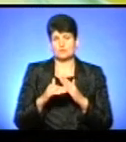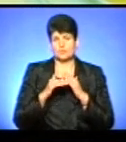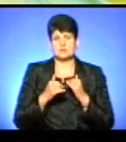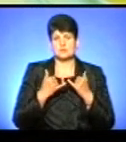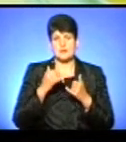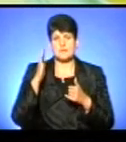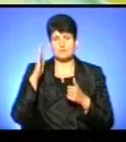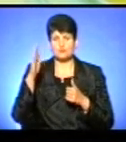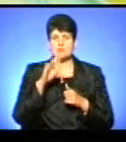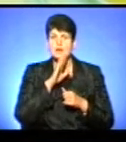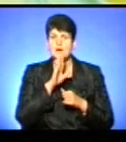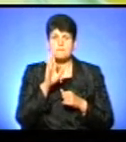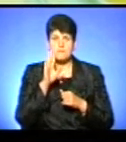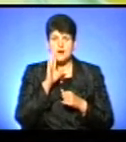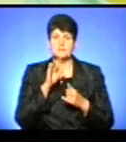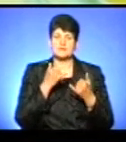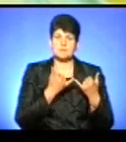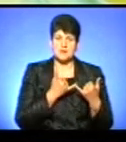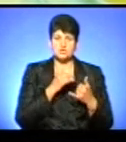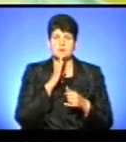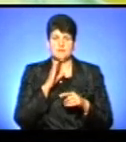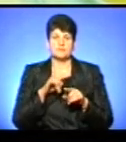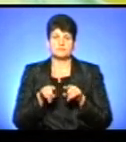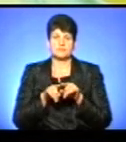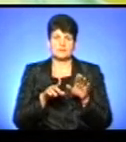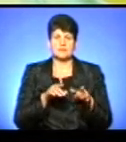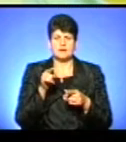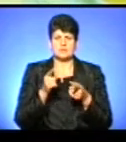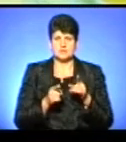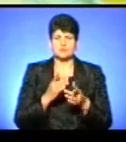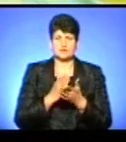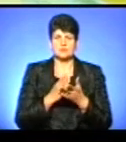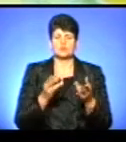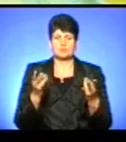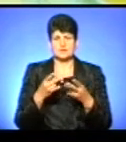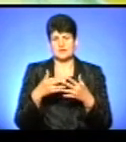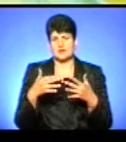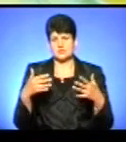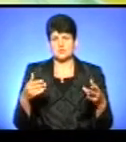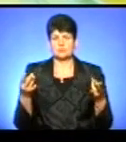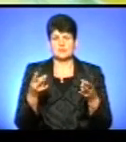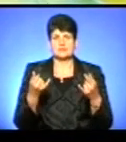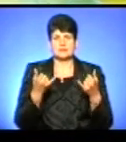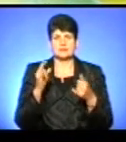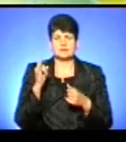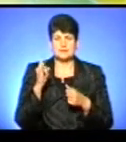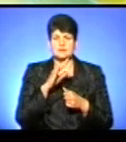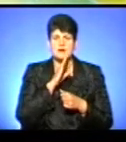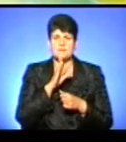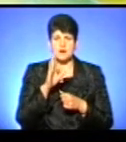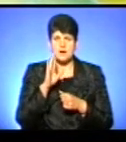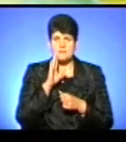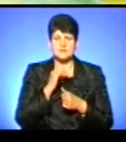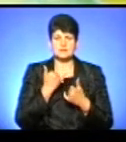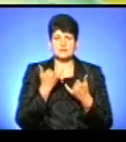для майбутніх мам і теперішніх мам. Там дійсно є необхідні речі, які потрібні для дитятка, для мами,